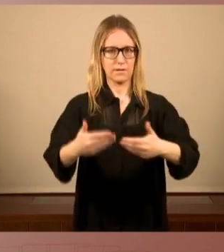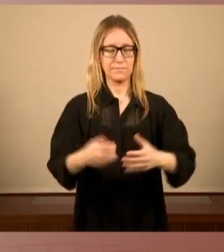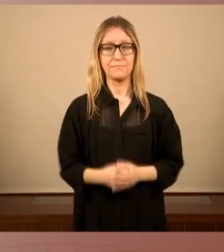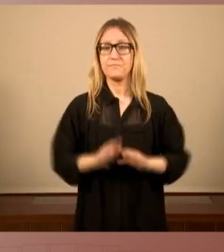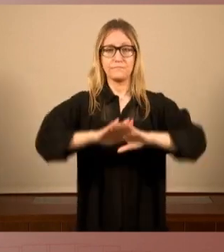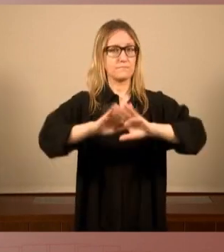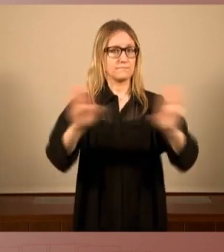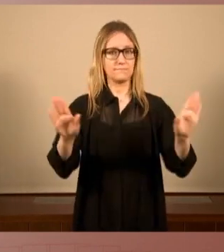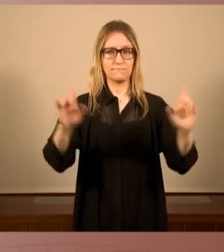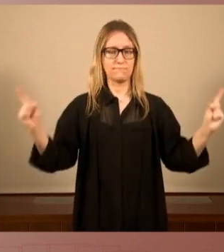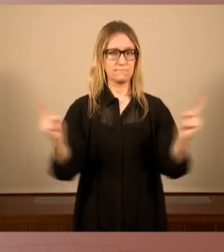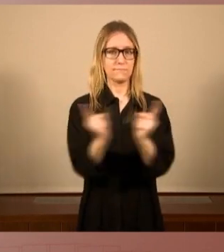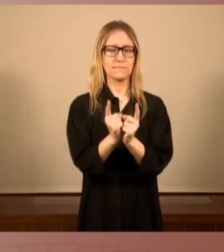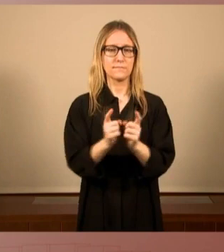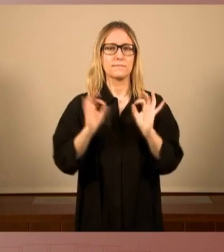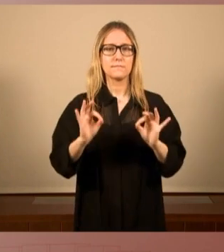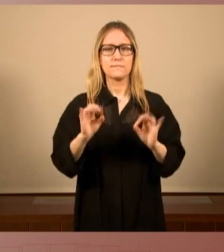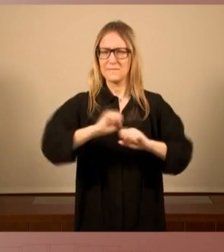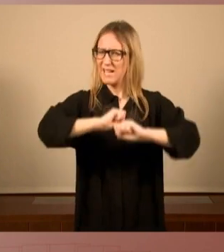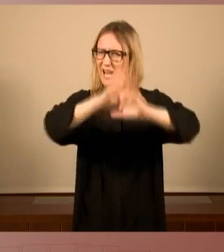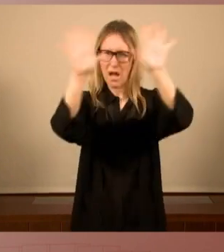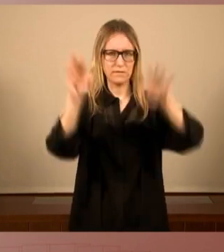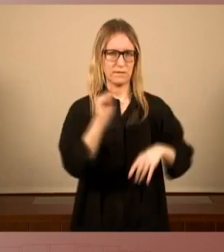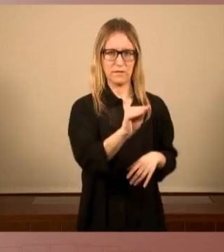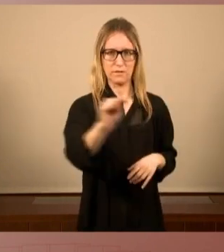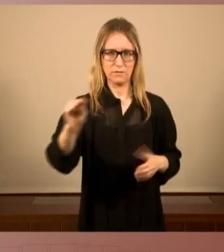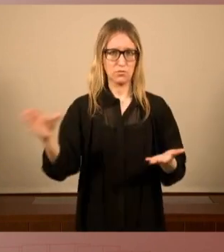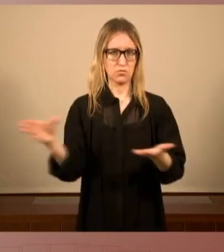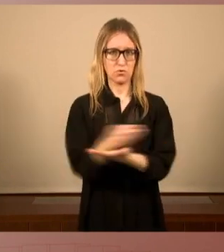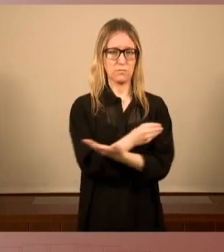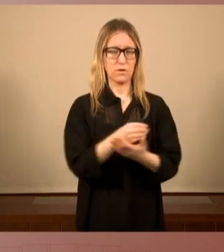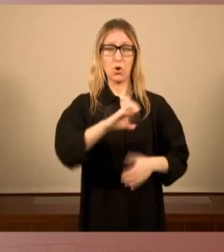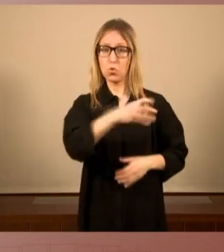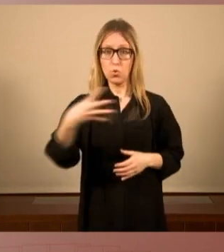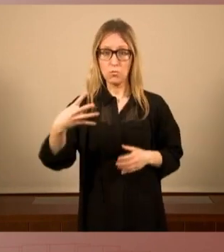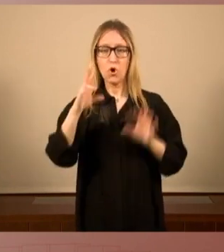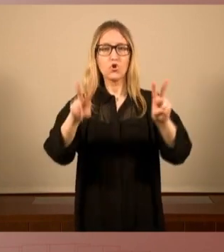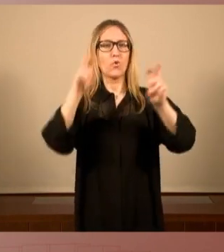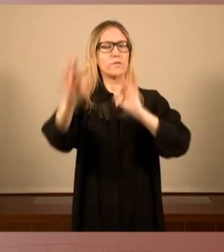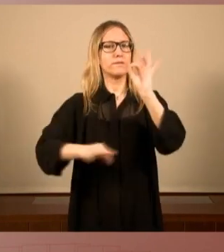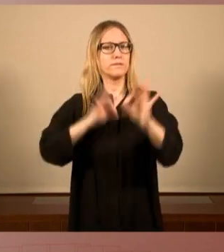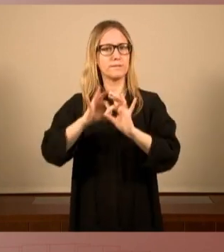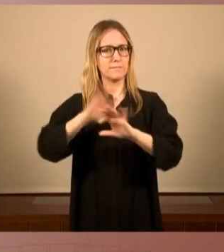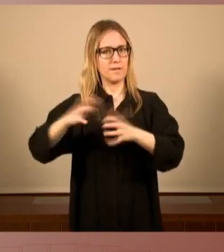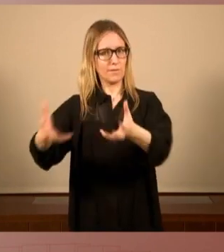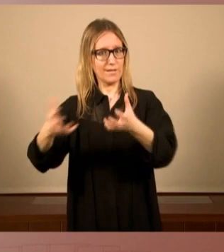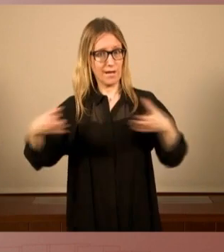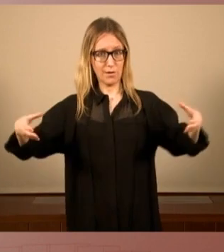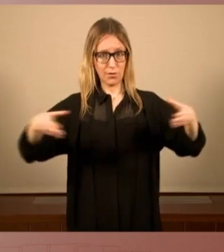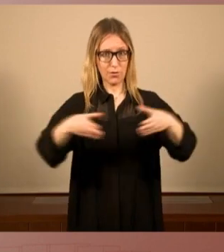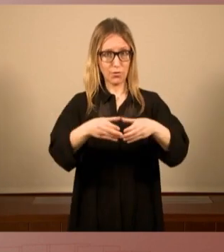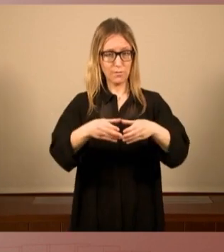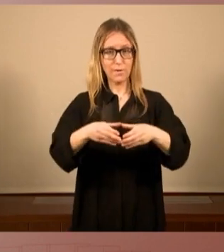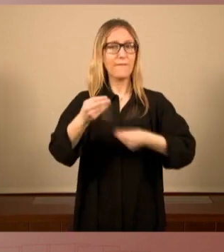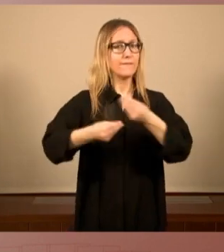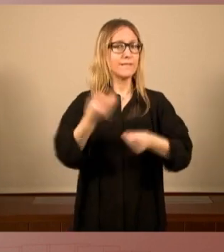res que quedi clar a tothom que la CUP un nou cicle per guanyar hem fet un emplaçament